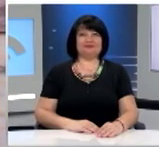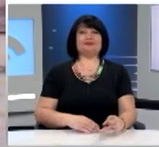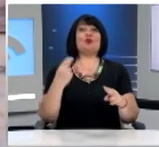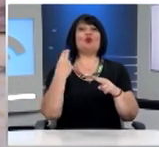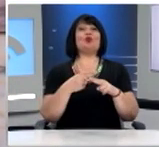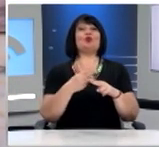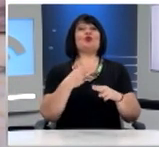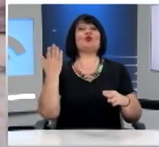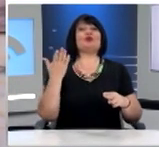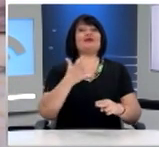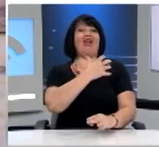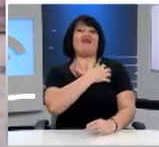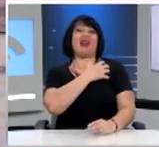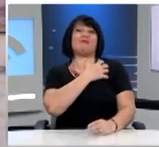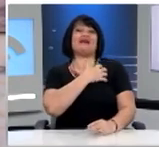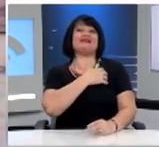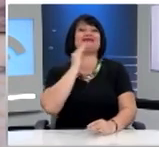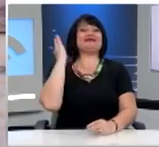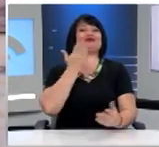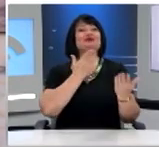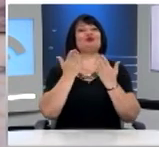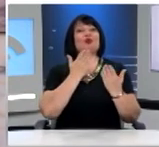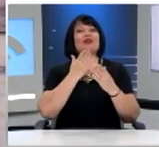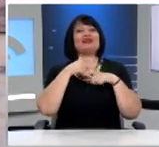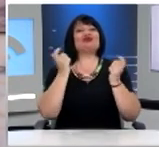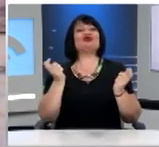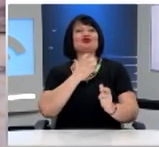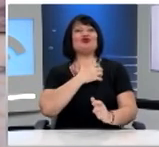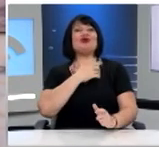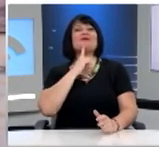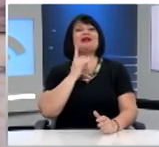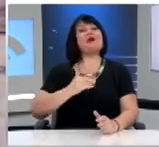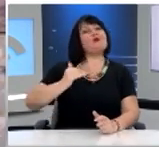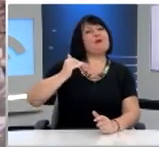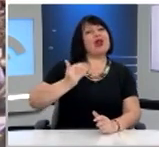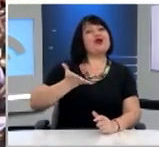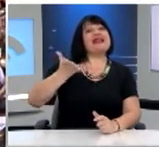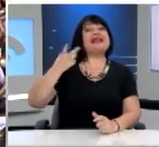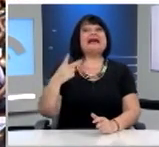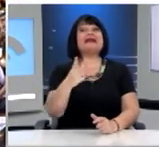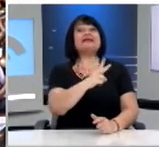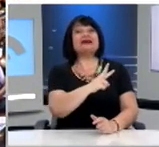Διακεκριμένος Εύελπης όταν σπούδαζε στη Σχολή Ευελπίδων, στην ηλικία σας λίγο μεγαλύτερος.